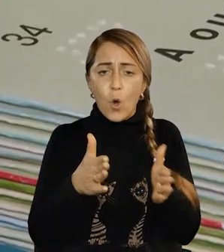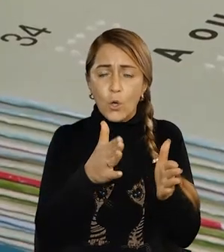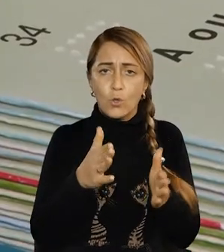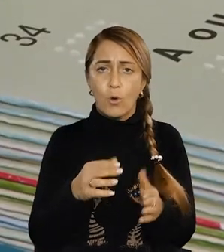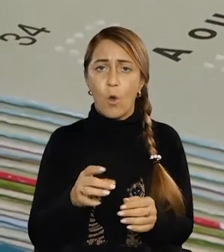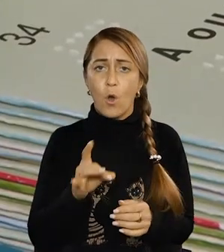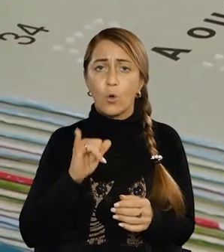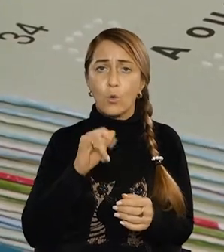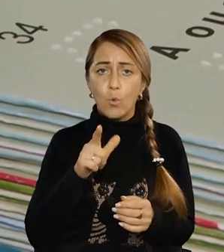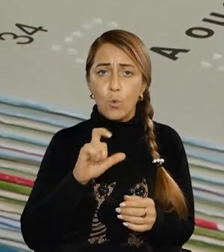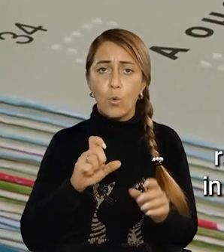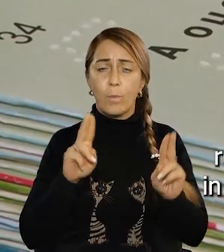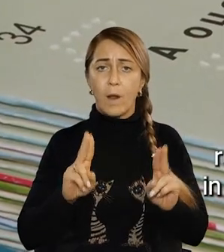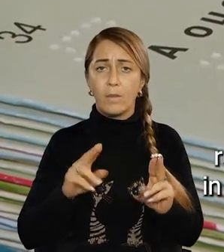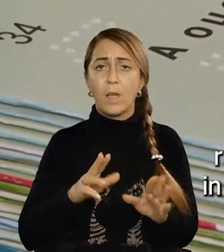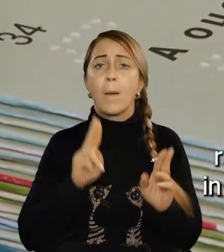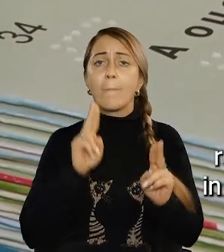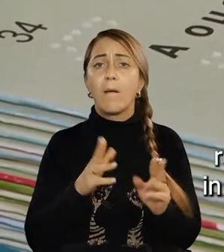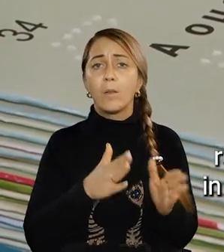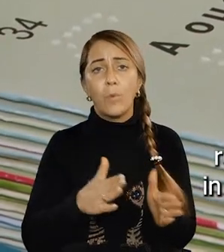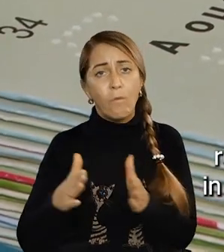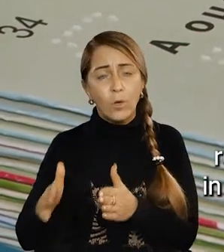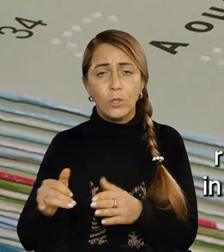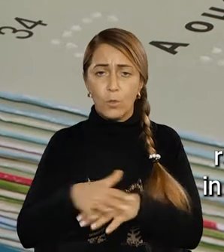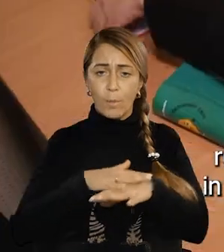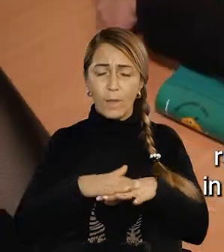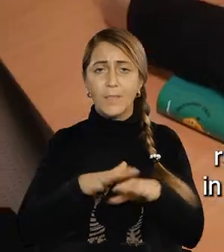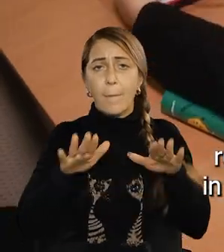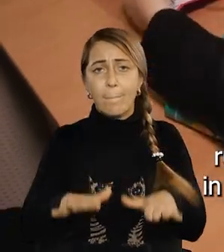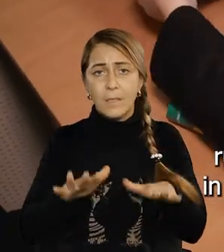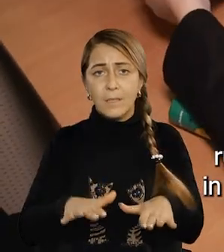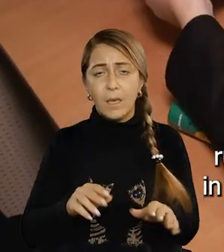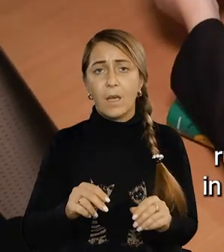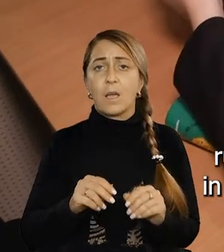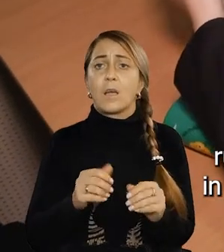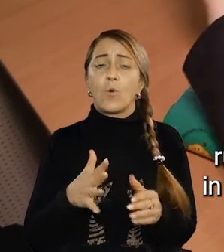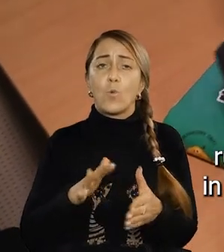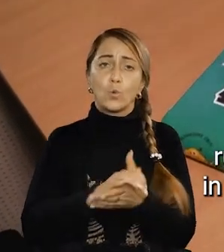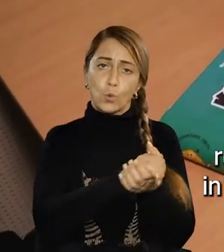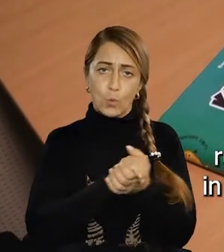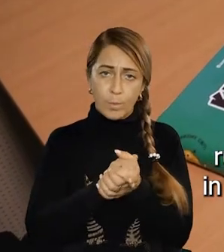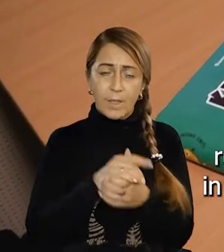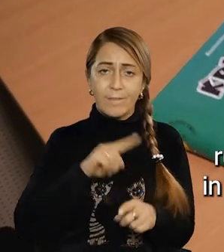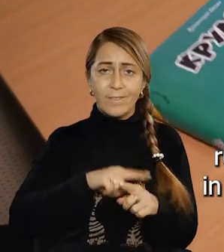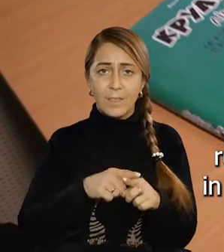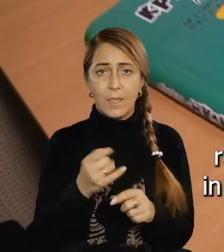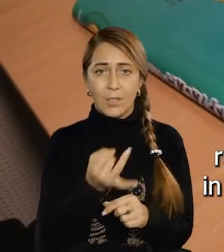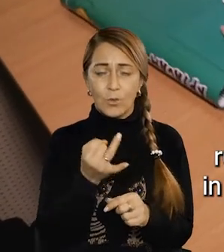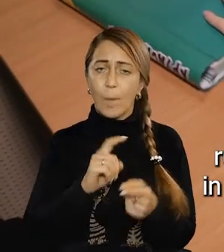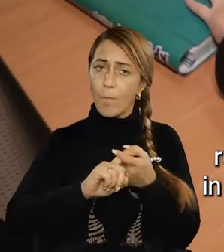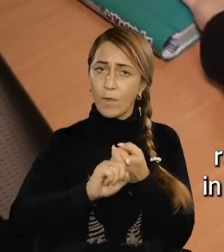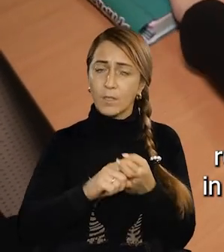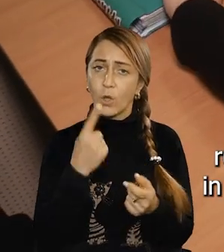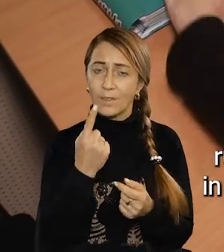надання першої домедичної допомоги, правил поводження у громадських місцях, толерантного поводження у суспільстві. Усі історії пов